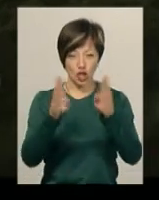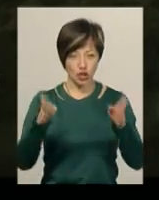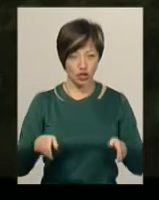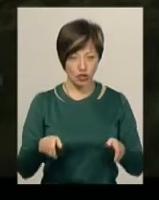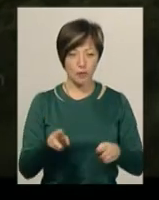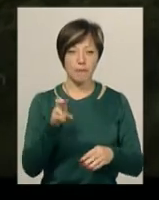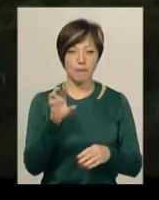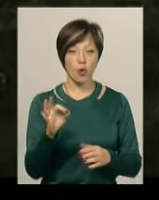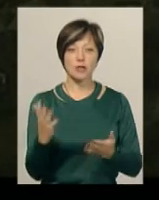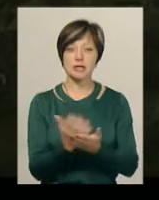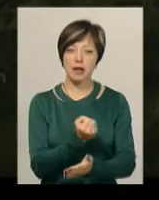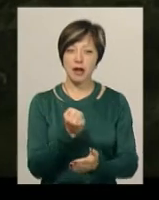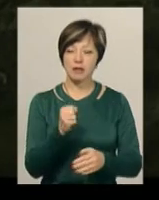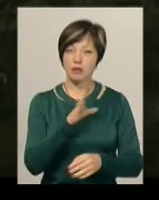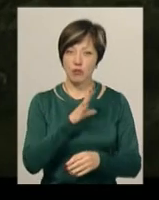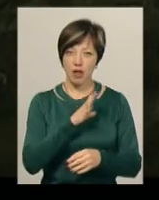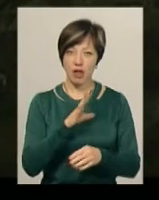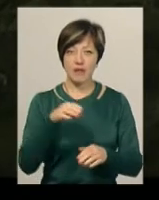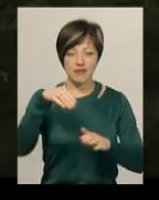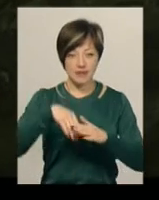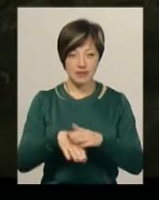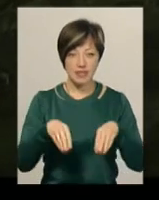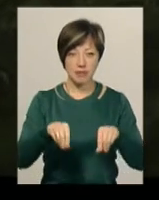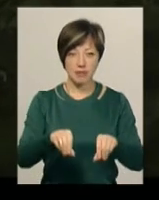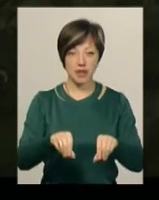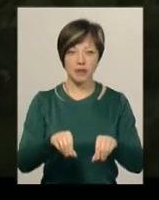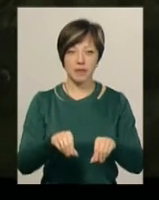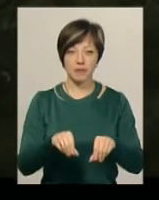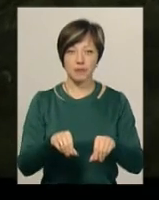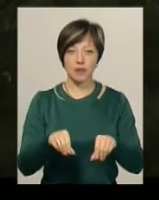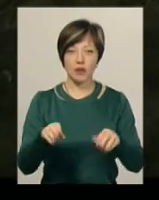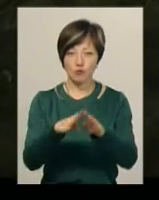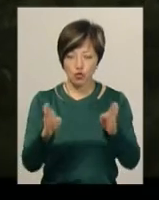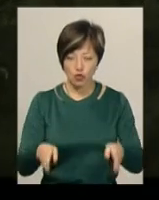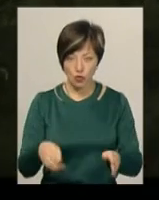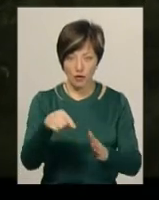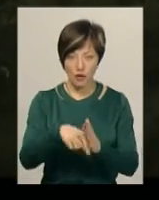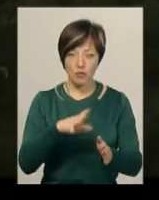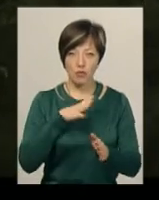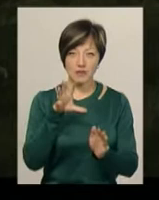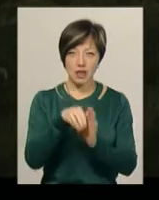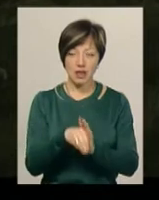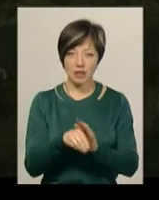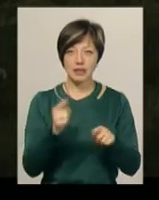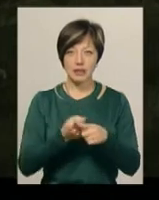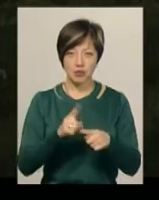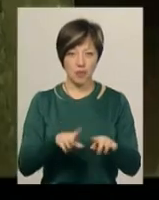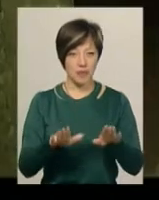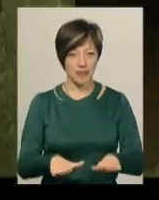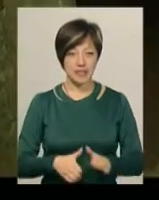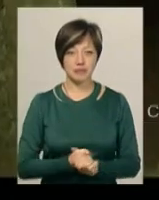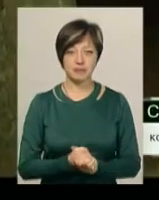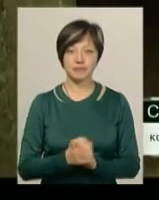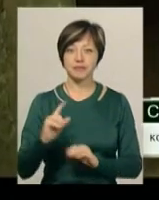знайдена вона була в землі, в ґрунті, в шурфі, який був закладений саме на цьому місці.